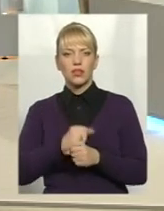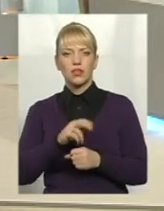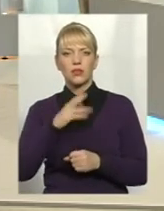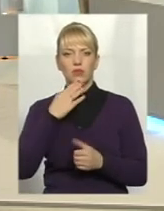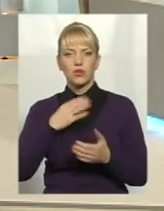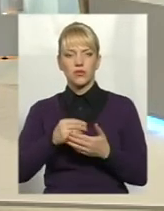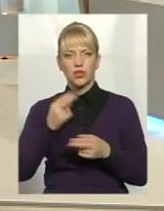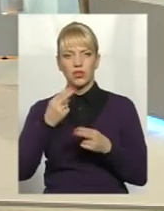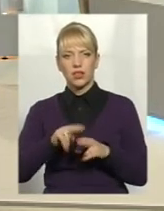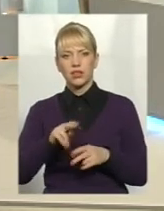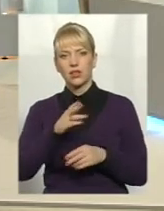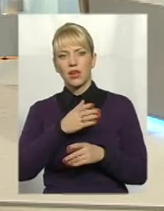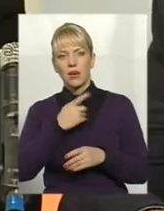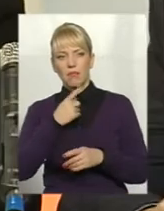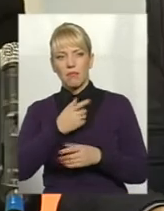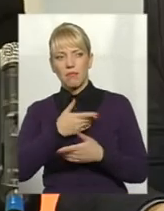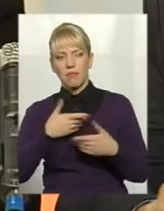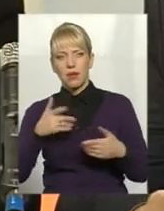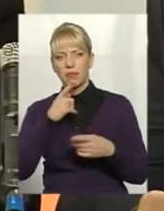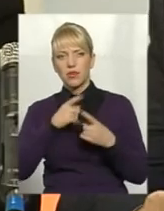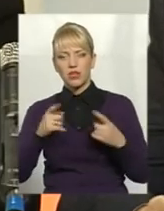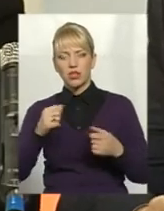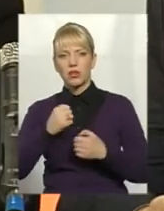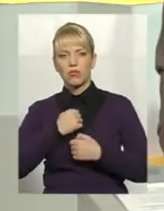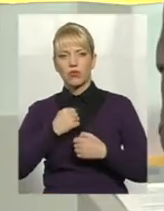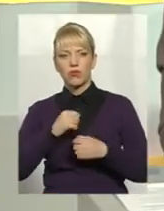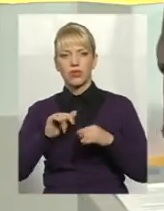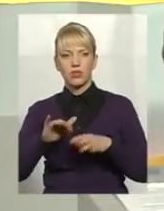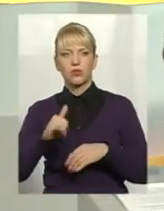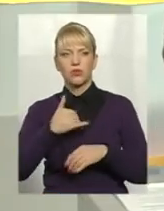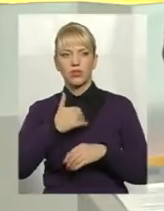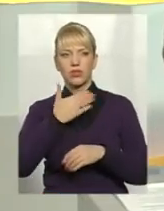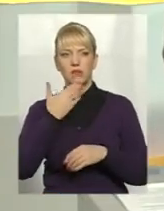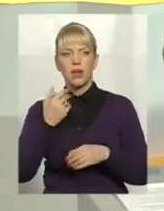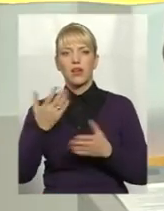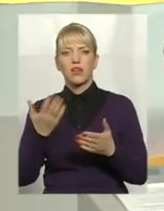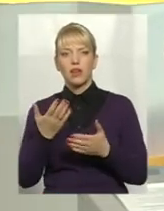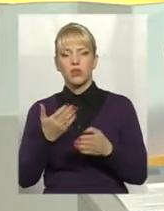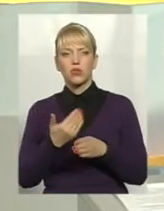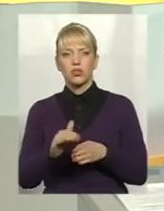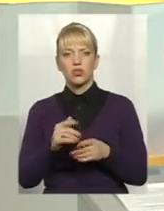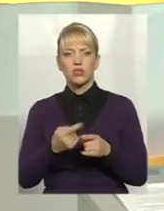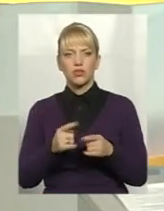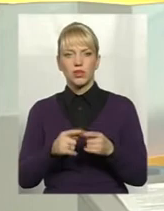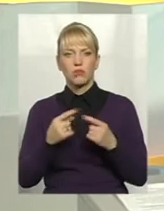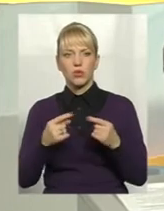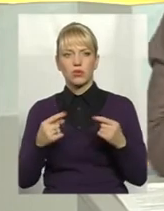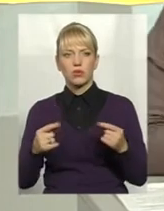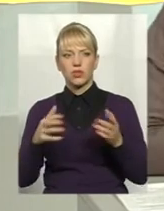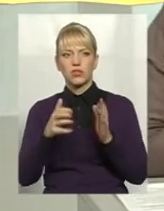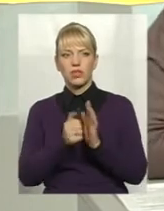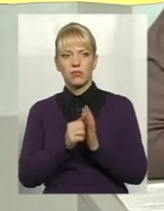ми під час бойових дій не мали. А яку частину ця продукція займає в